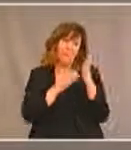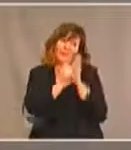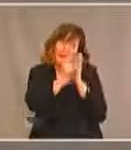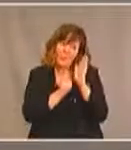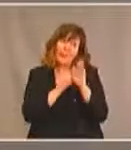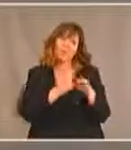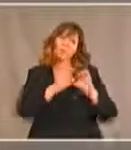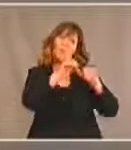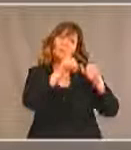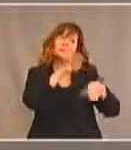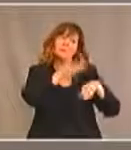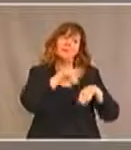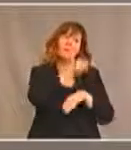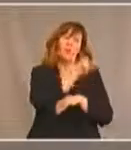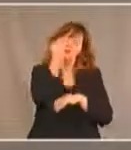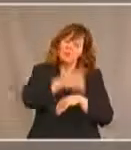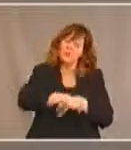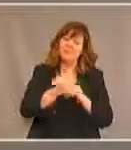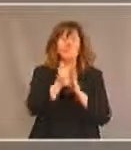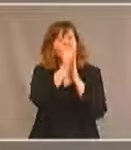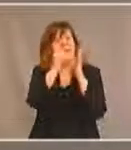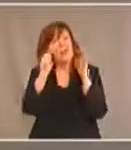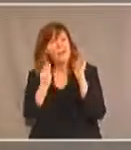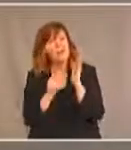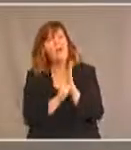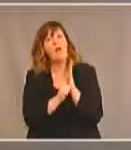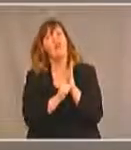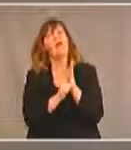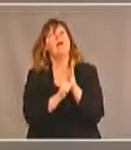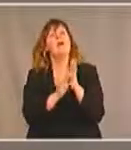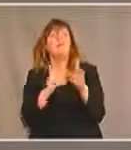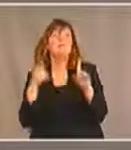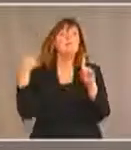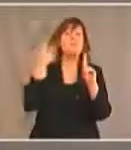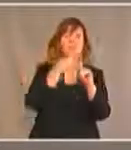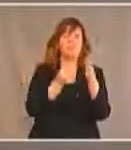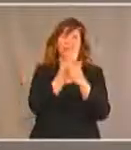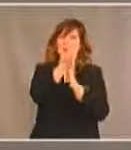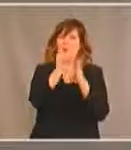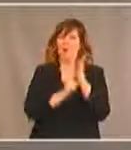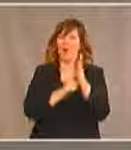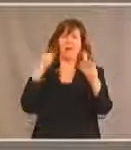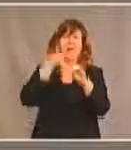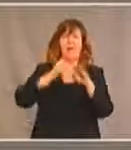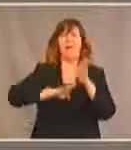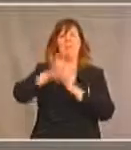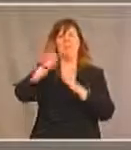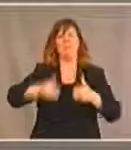répercussions sur vous car c'est une loi qui a pour but d'améliorer la vie des Canadiens.